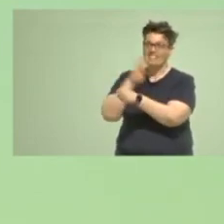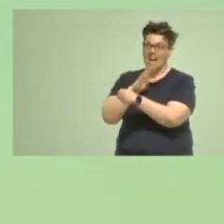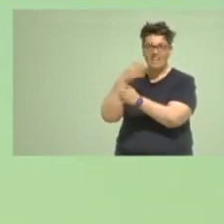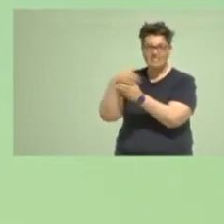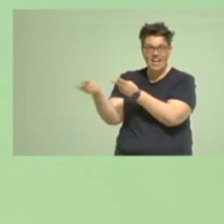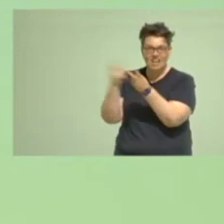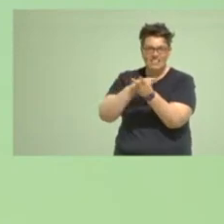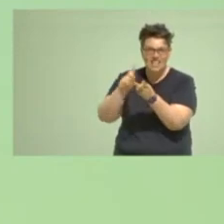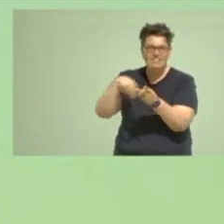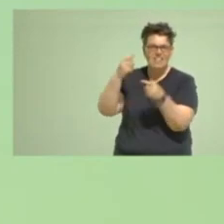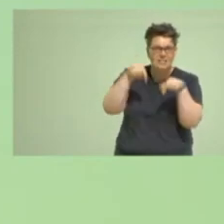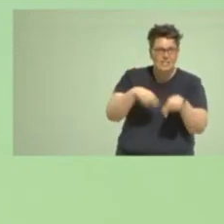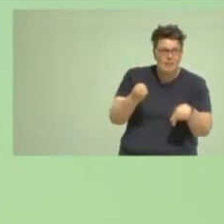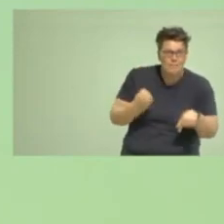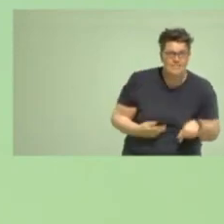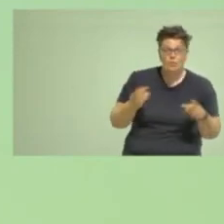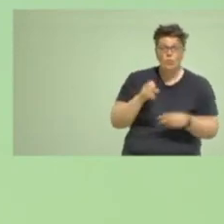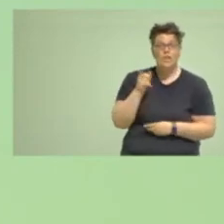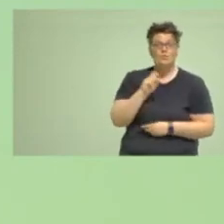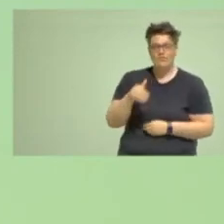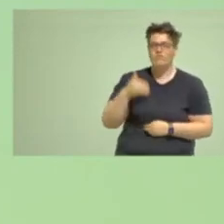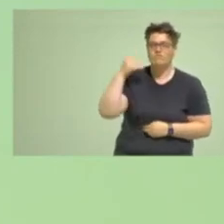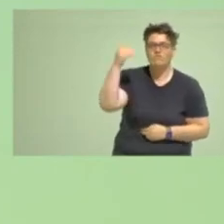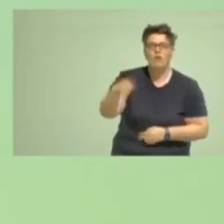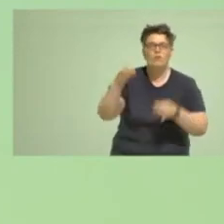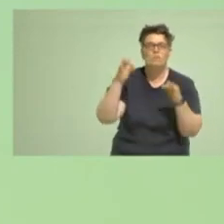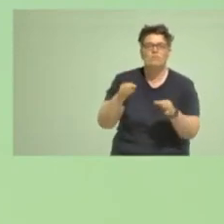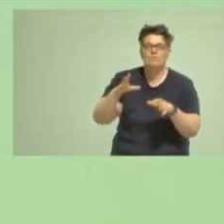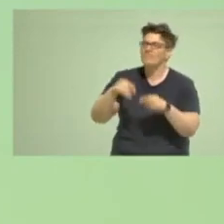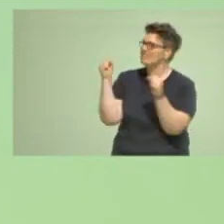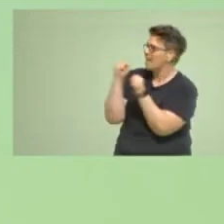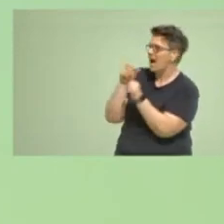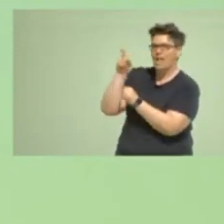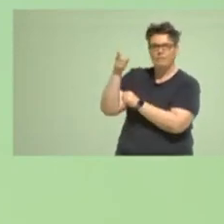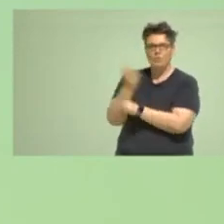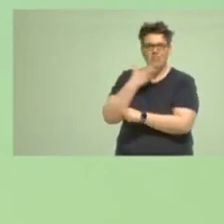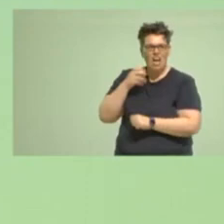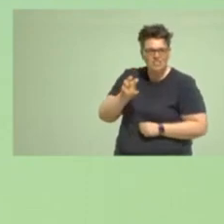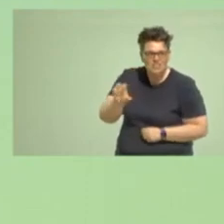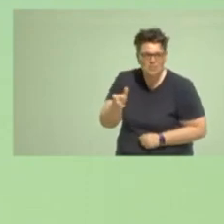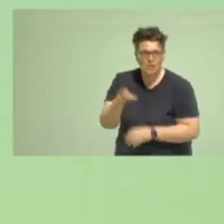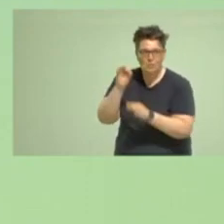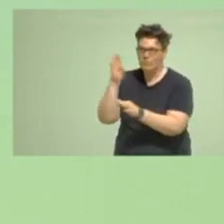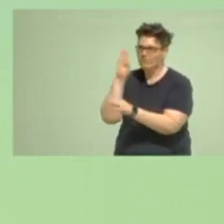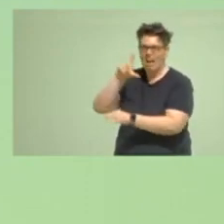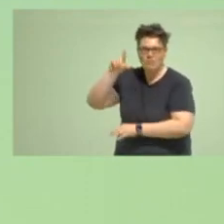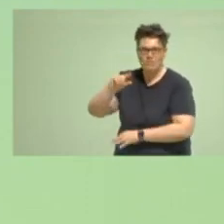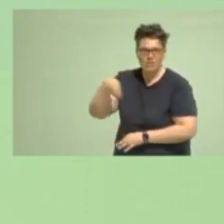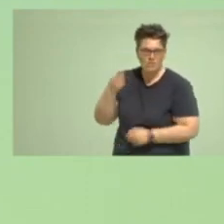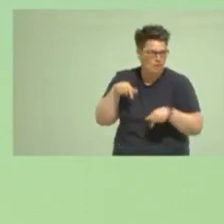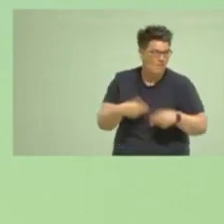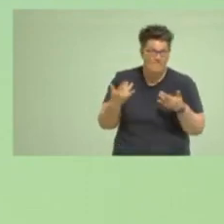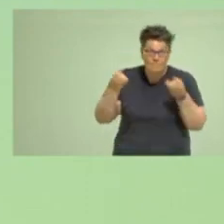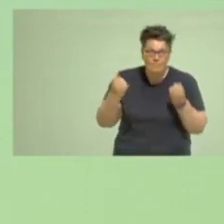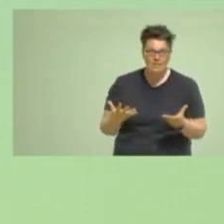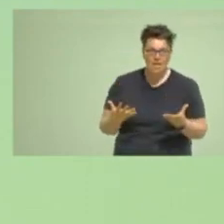Wochen die Heizsaison beginnt und das Gas nicht ausreichend vorhanden ist? Und in dieser Ernsthaftigkeit